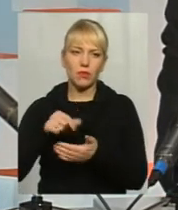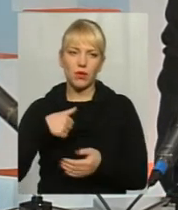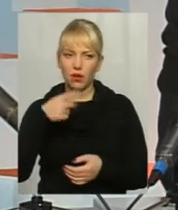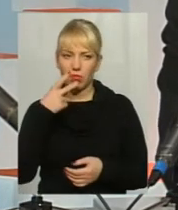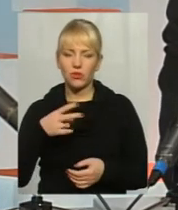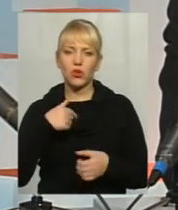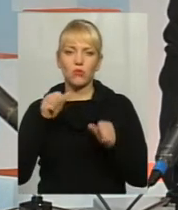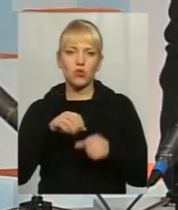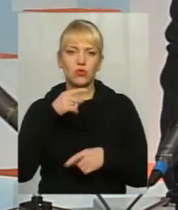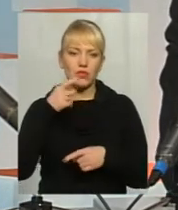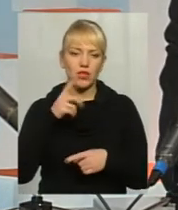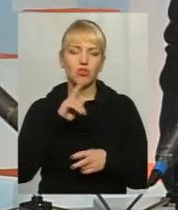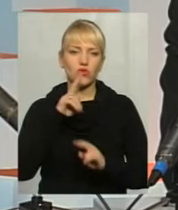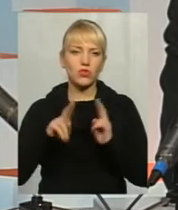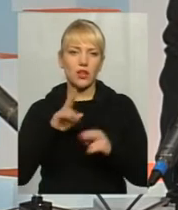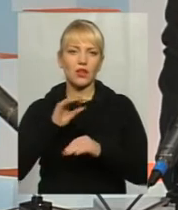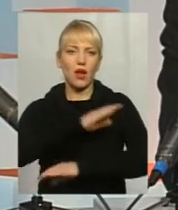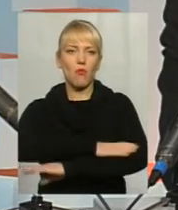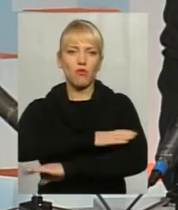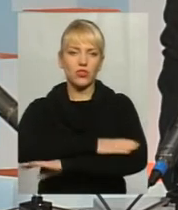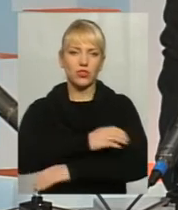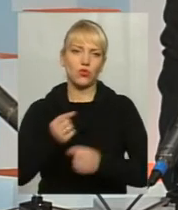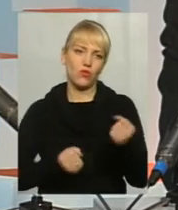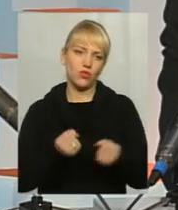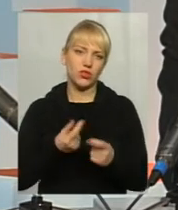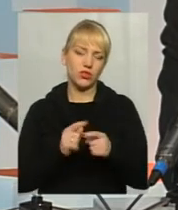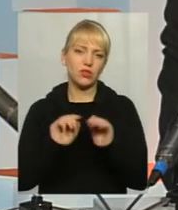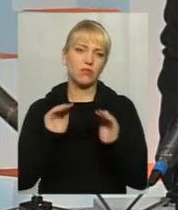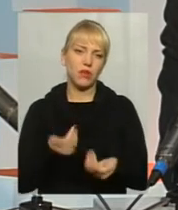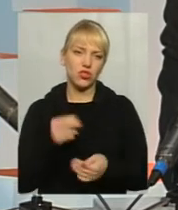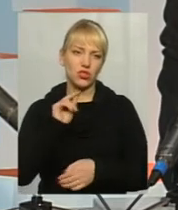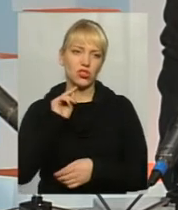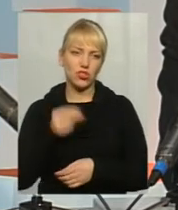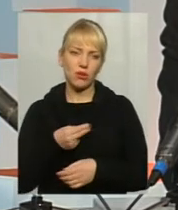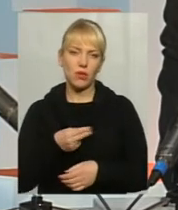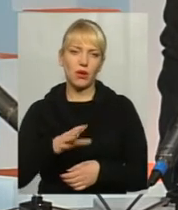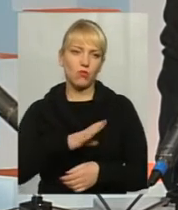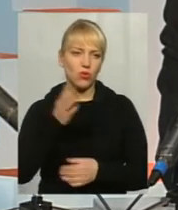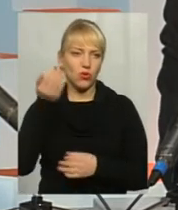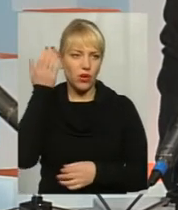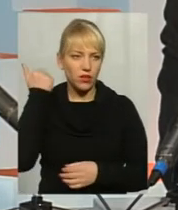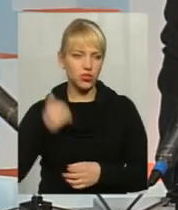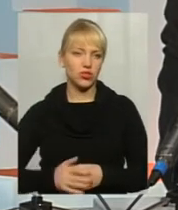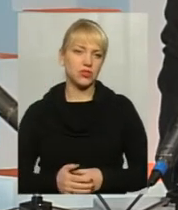я можу сказати, що скарги якраз на поведінку водіїх, зараз їх набагато менше, ніж їх було раніше.